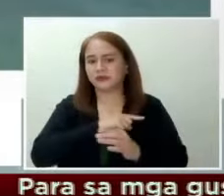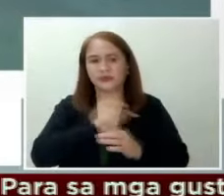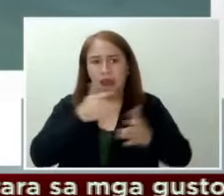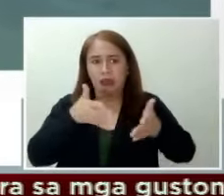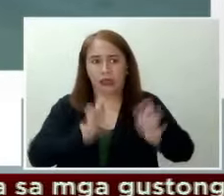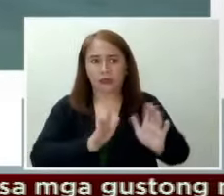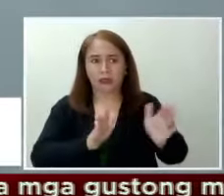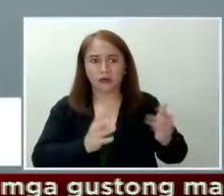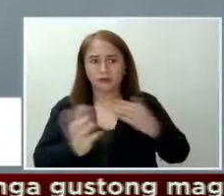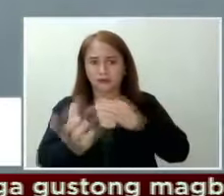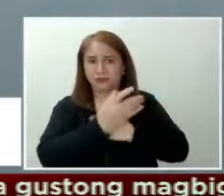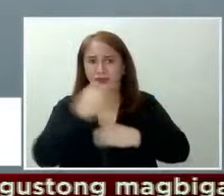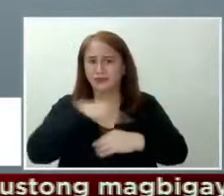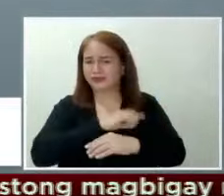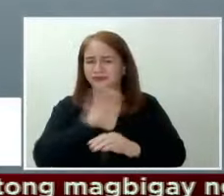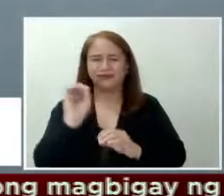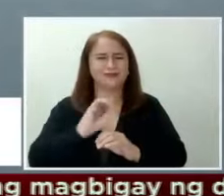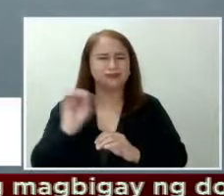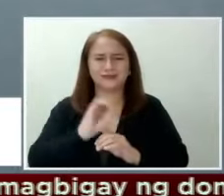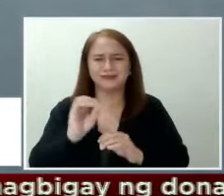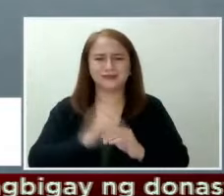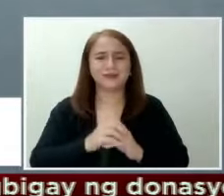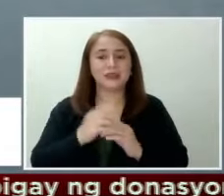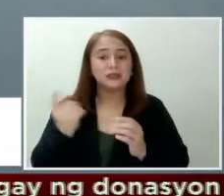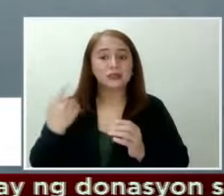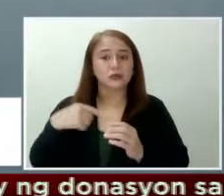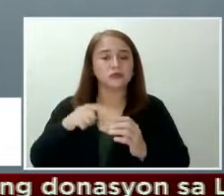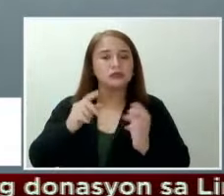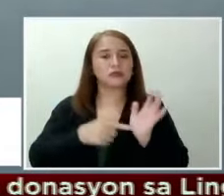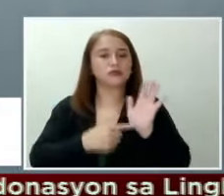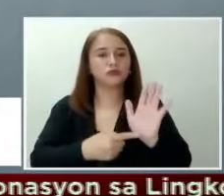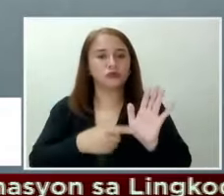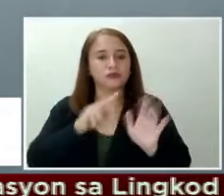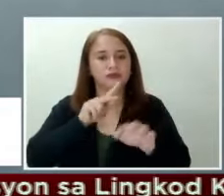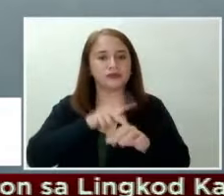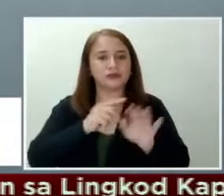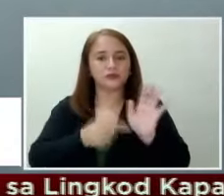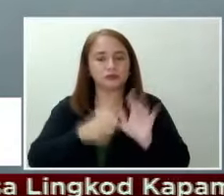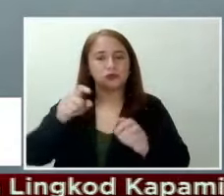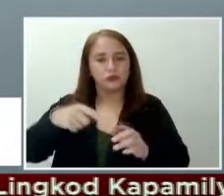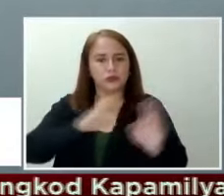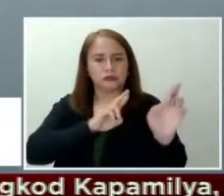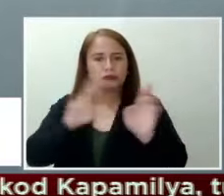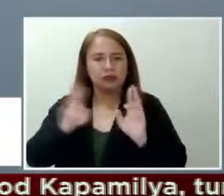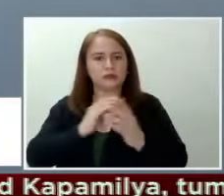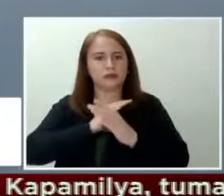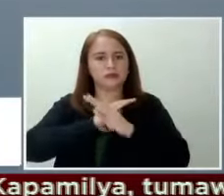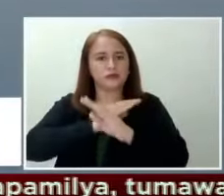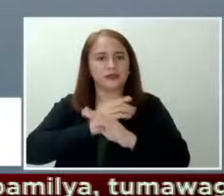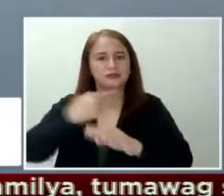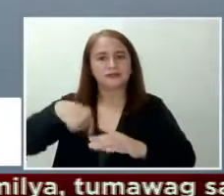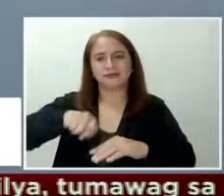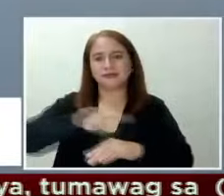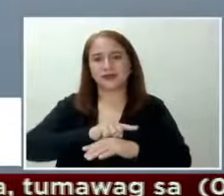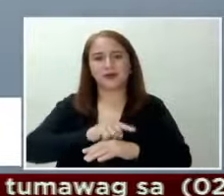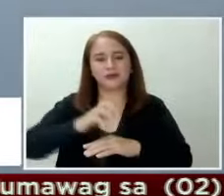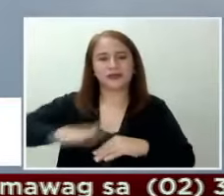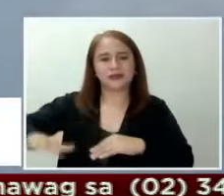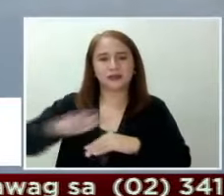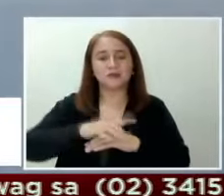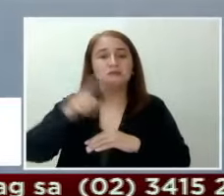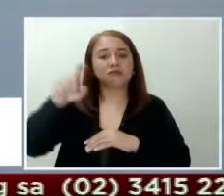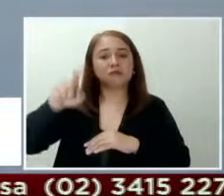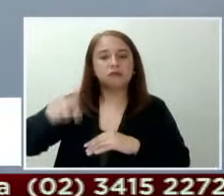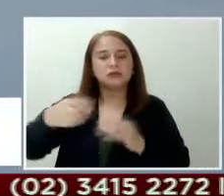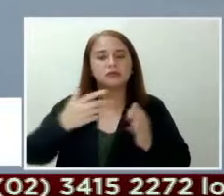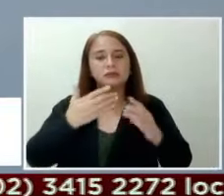enforce the ruling for us. Dapat na ring ipakita ng Pilipinas na handa itong ipaglaban ang teritoryo at magpadala